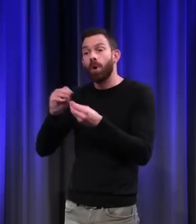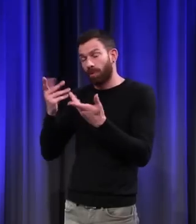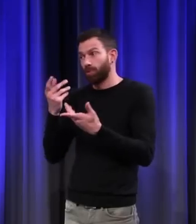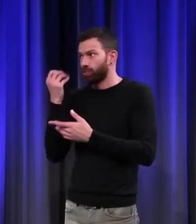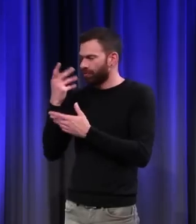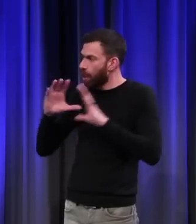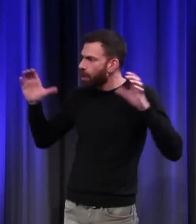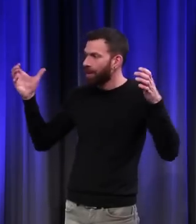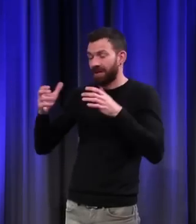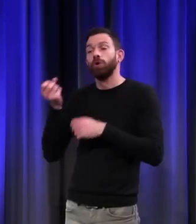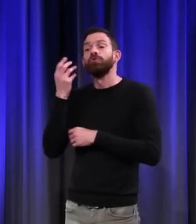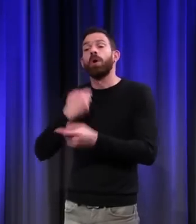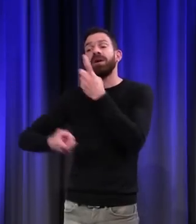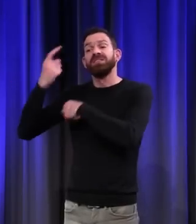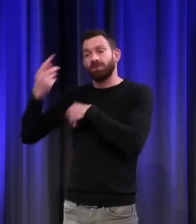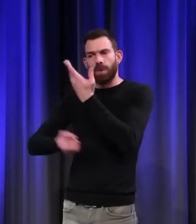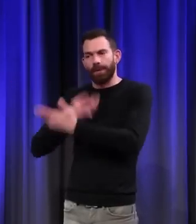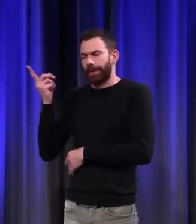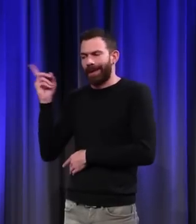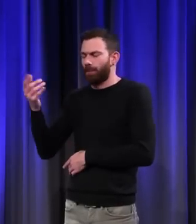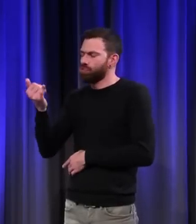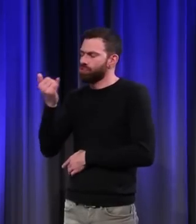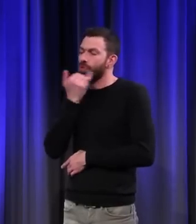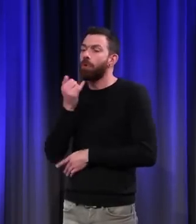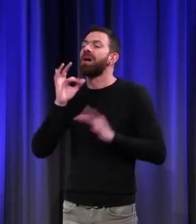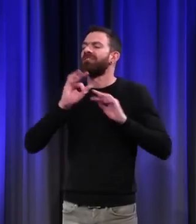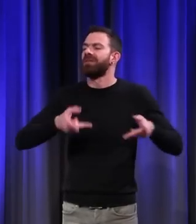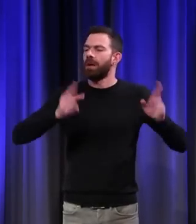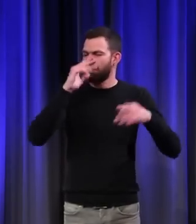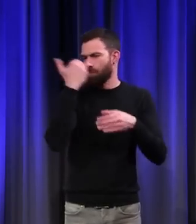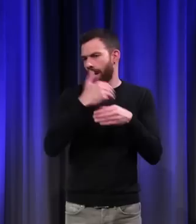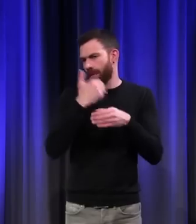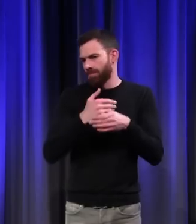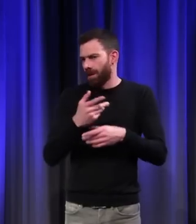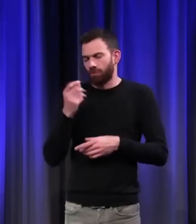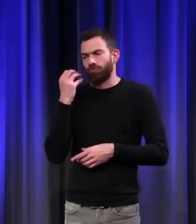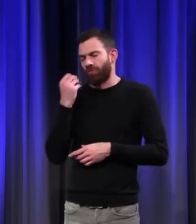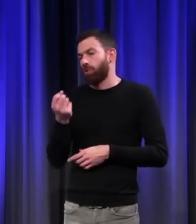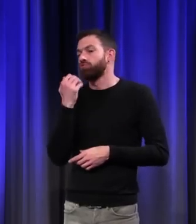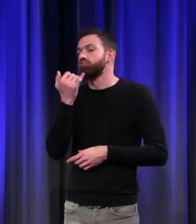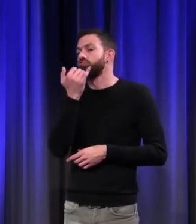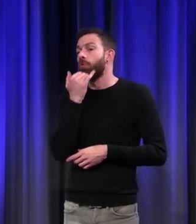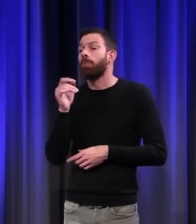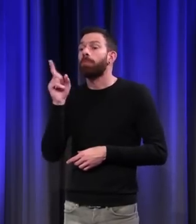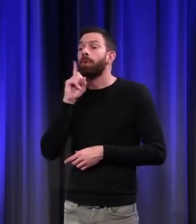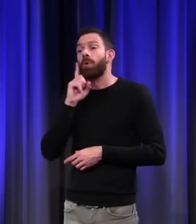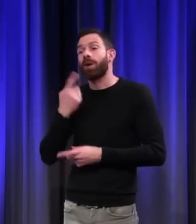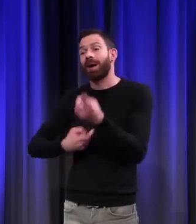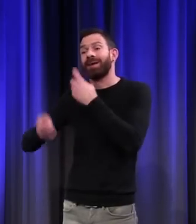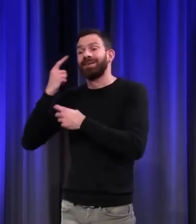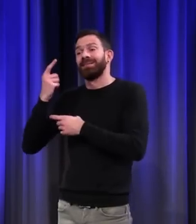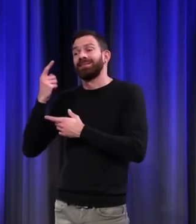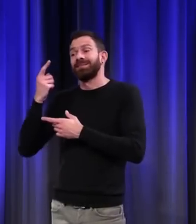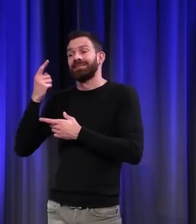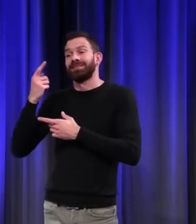souvent à côté de la plaque pour ces périodes-là, le Moyen-Âge central, quand elle cherche à mettre un nom